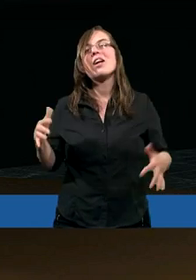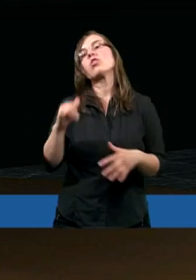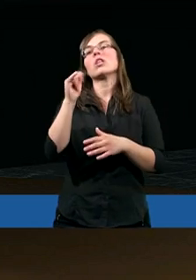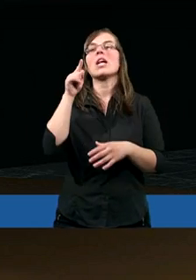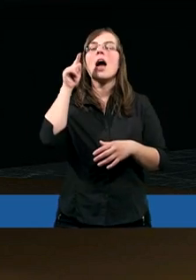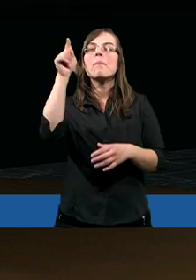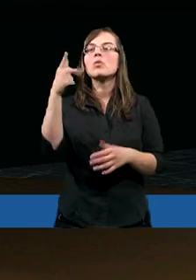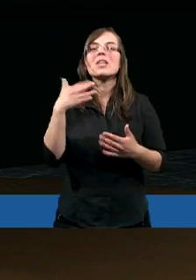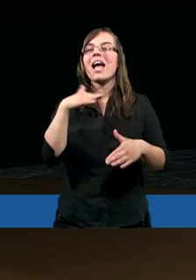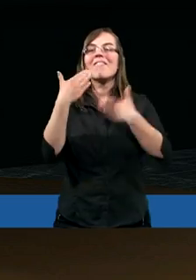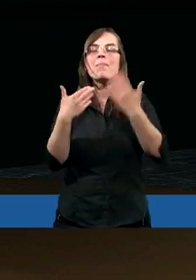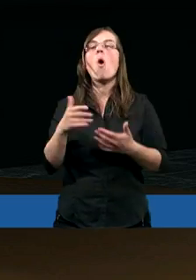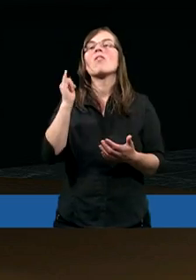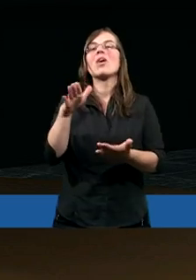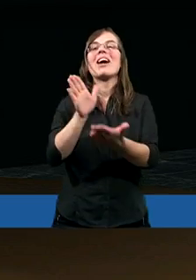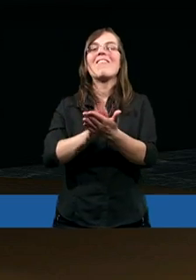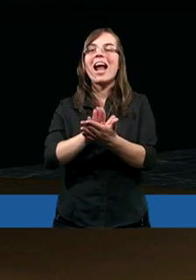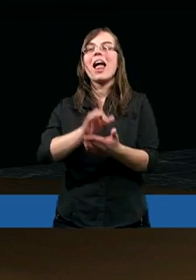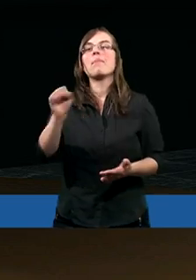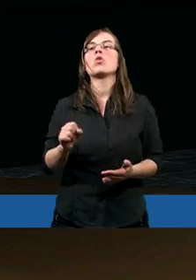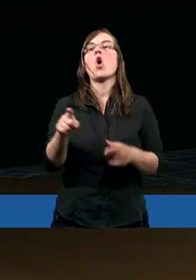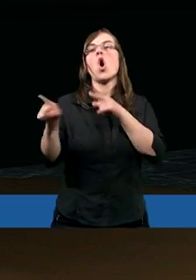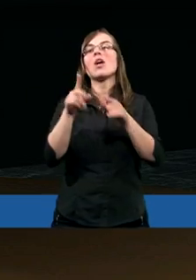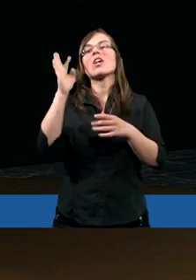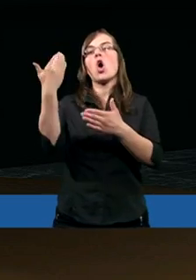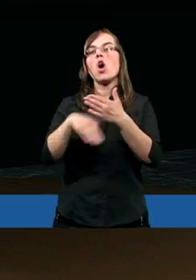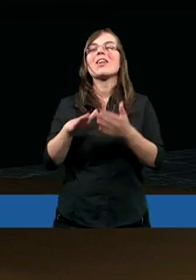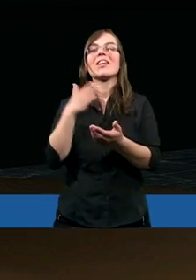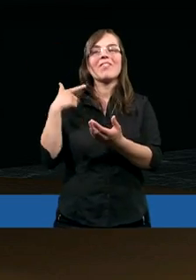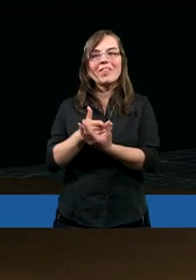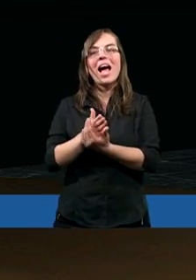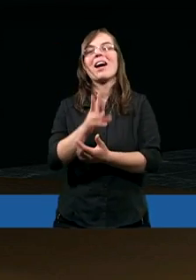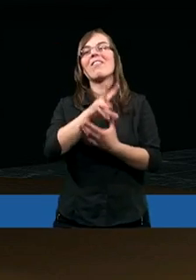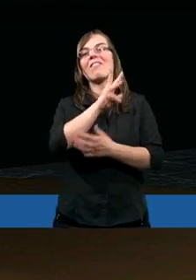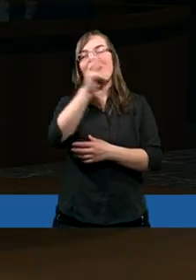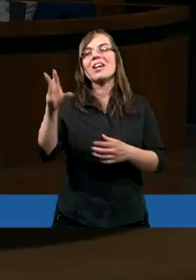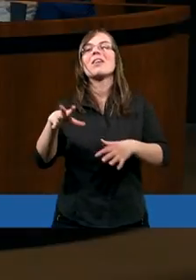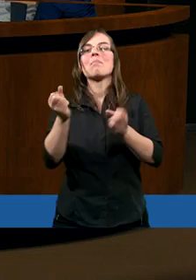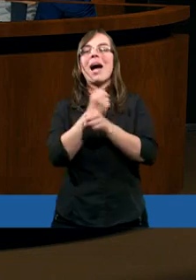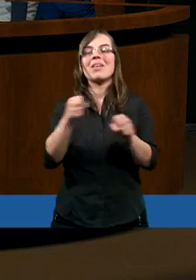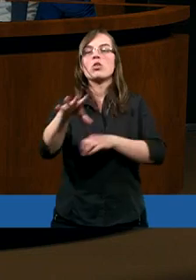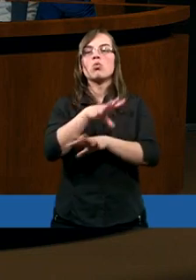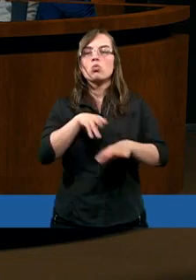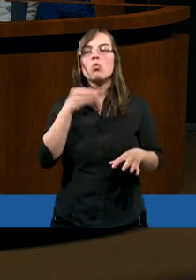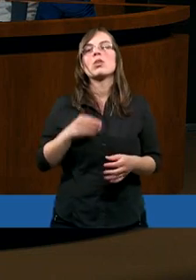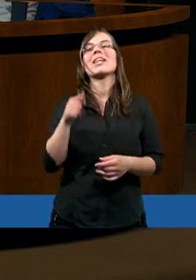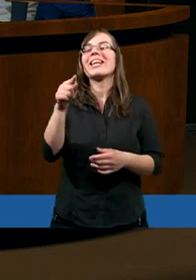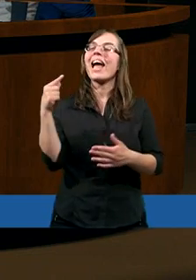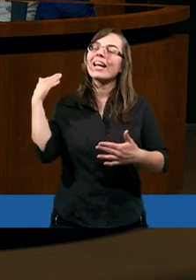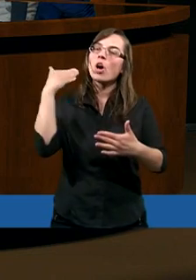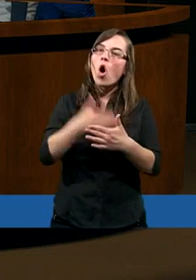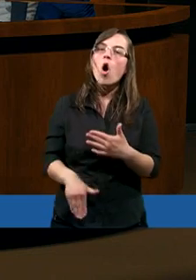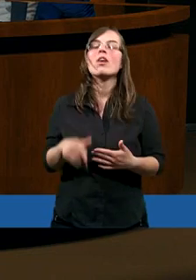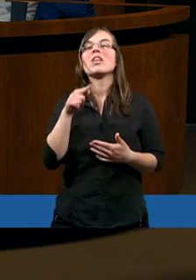niewymowną i chwalebną, odnosząc koniec wiary waszej, zbawienie dusz. Ten koniec, ten